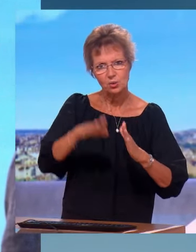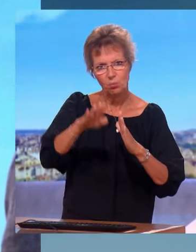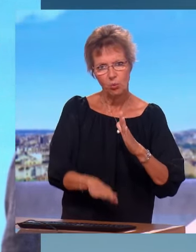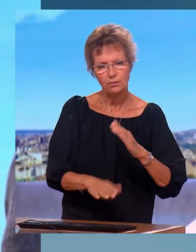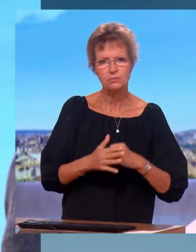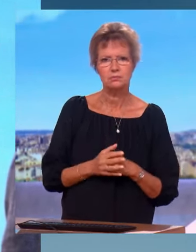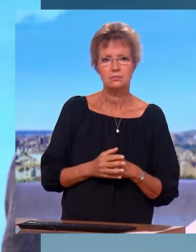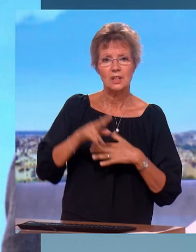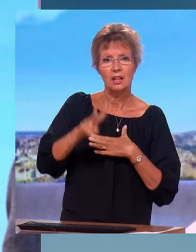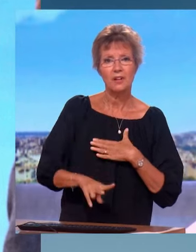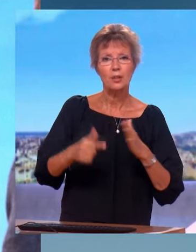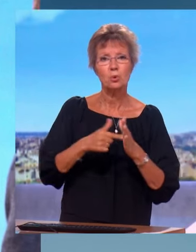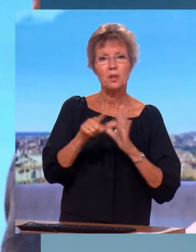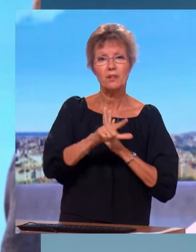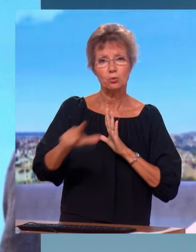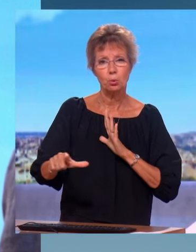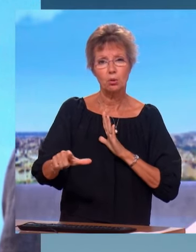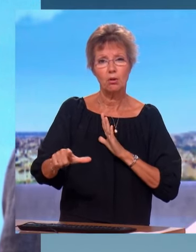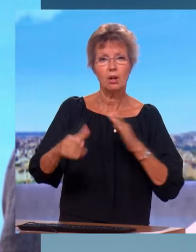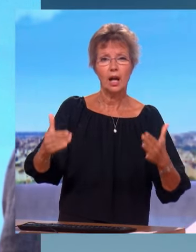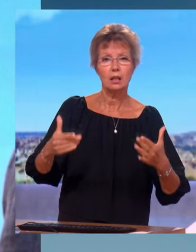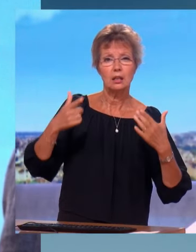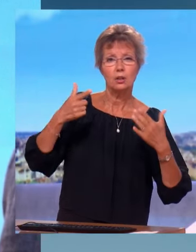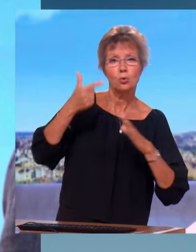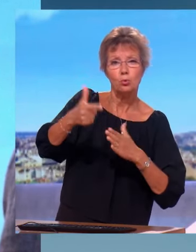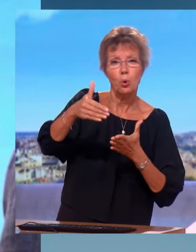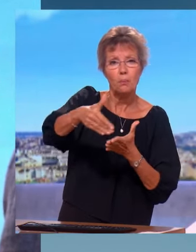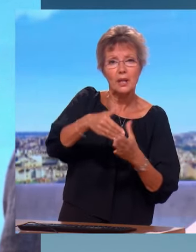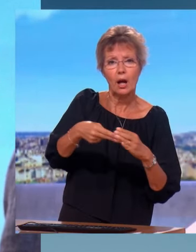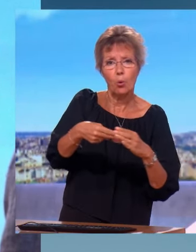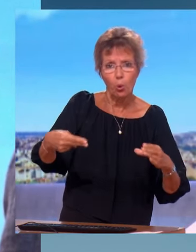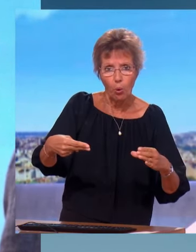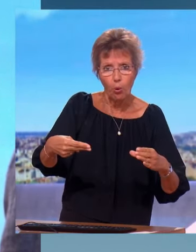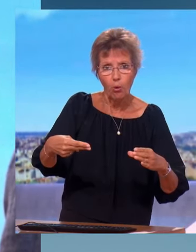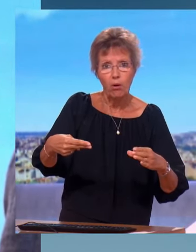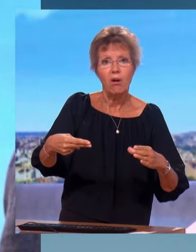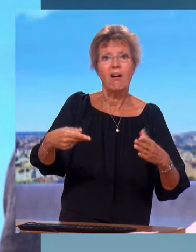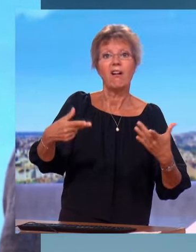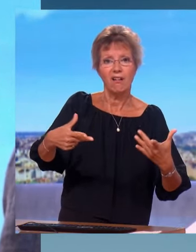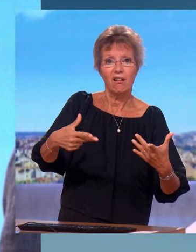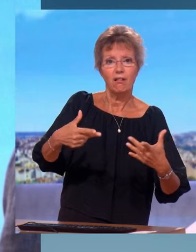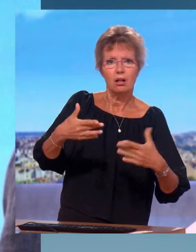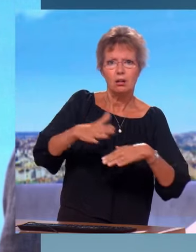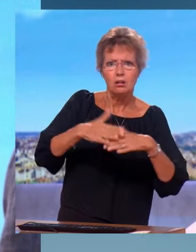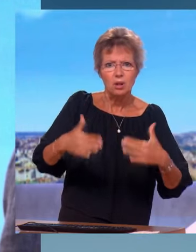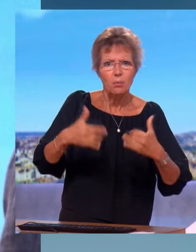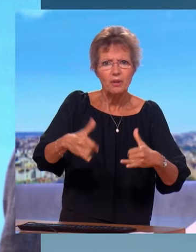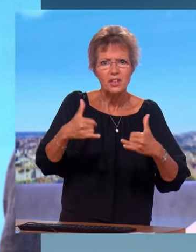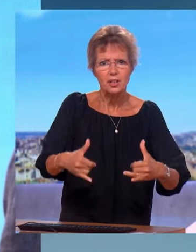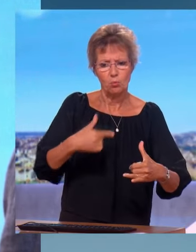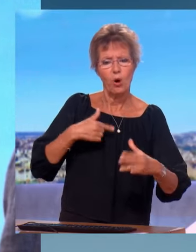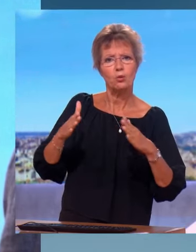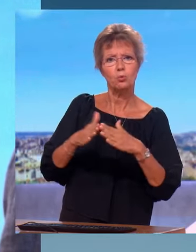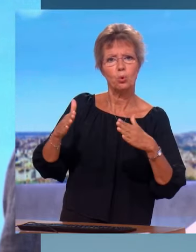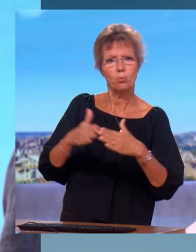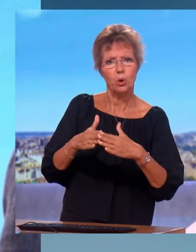reconnu qu'en 2022,'était 2 milliards d'euros. Et là, en 2023, 2 milliards, l'année n'est pas encore finie. Moi, je demande que l'on rende intégralement